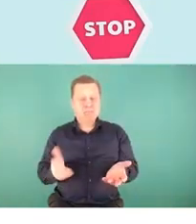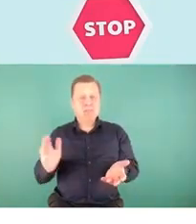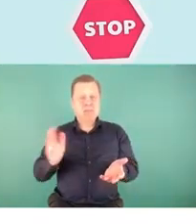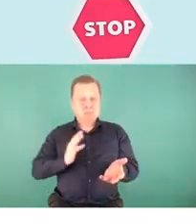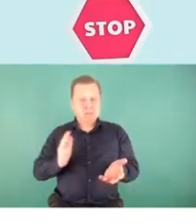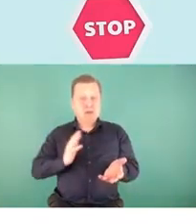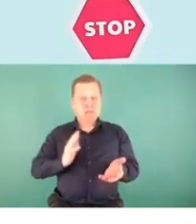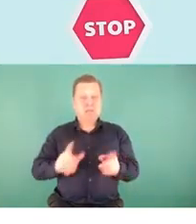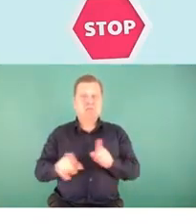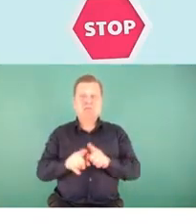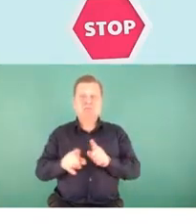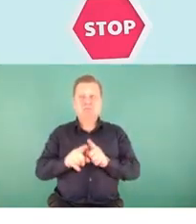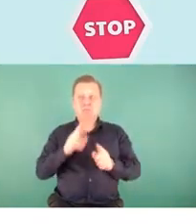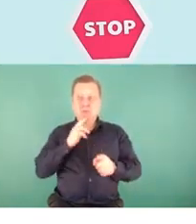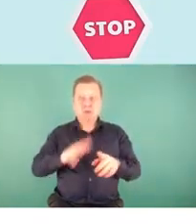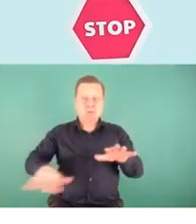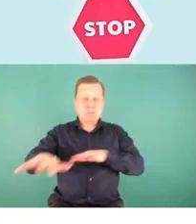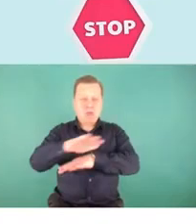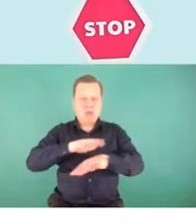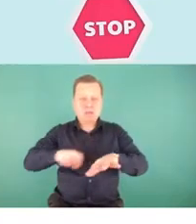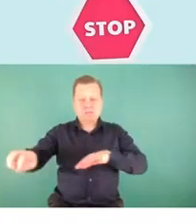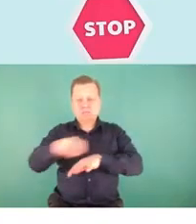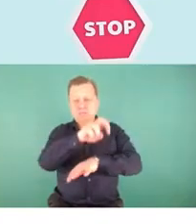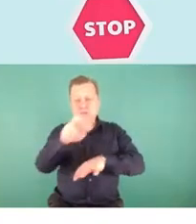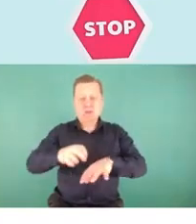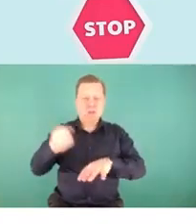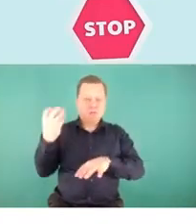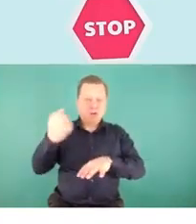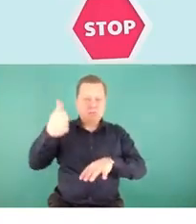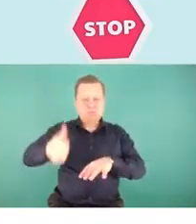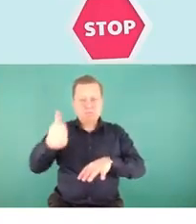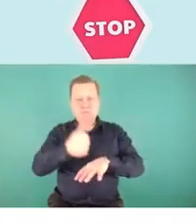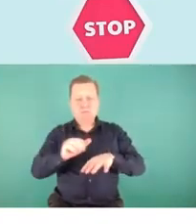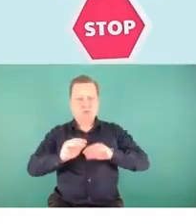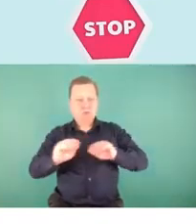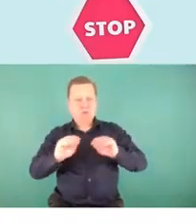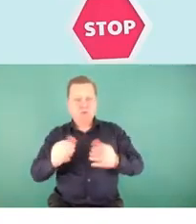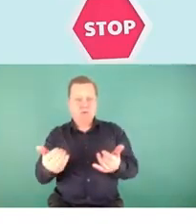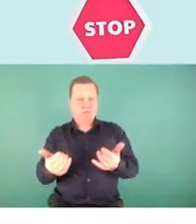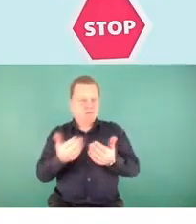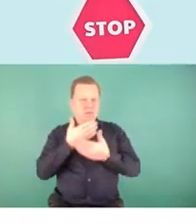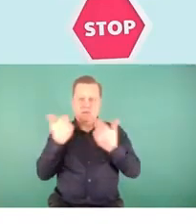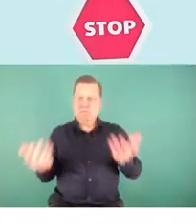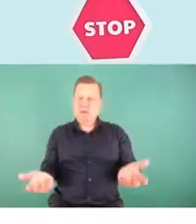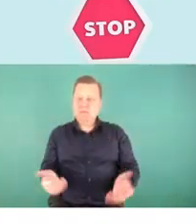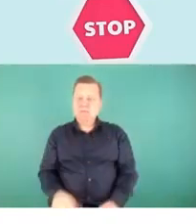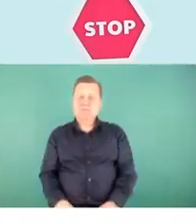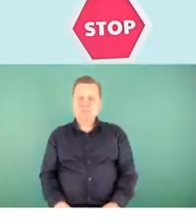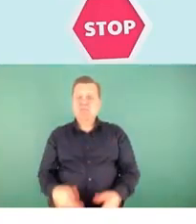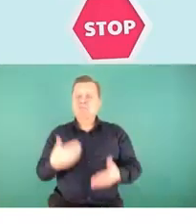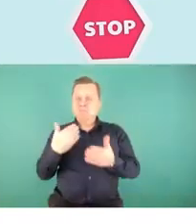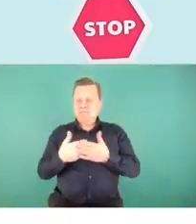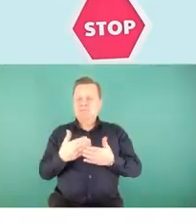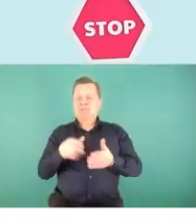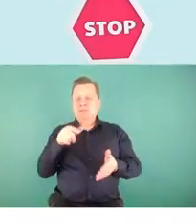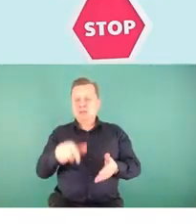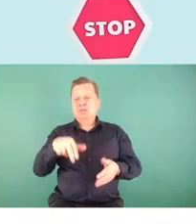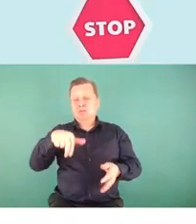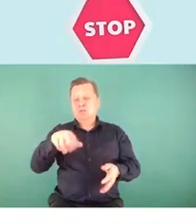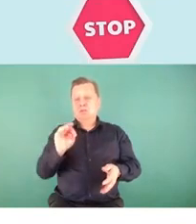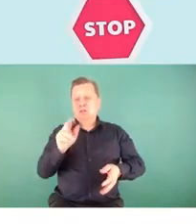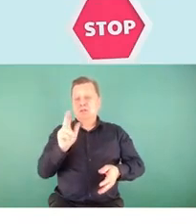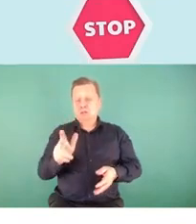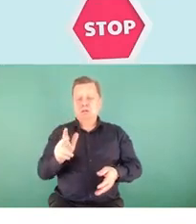się na terenie kolejowym, na dworcu, na peronie, czy na pokładzie pociągu. Dlatego właśnie Urząd Transportu Kolejowego postanowił